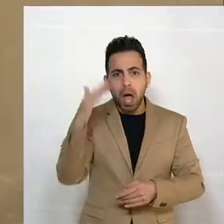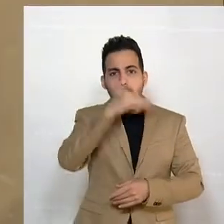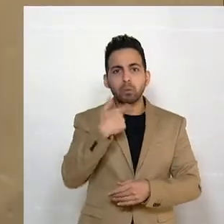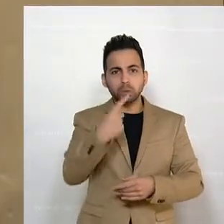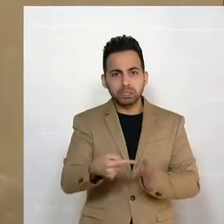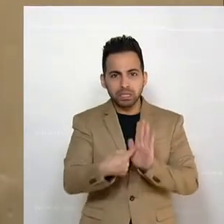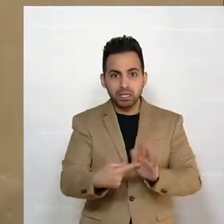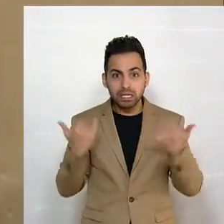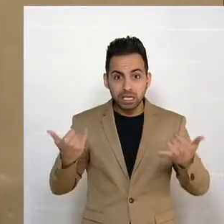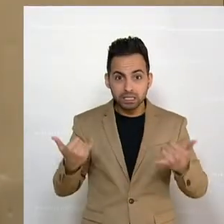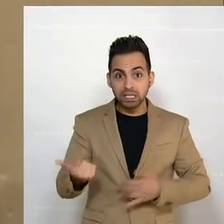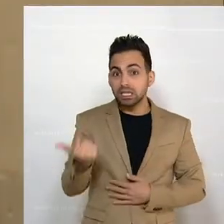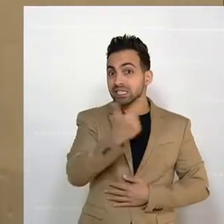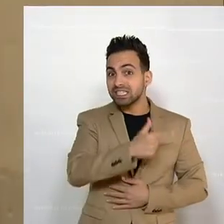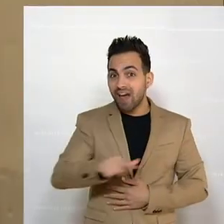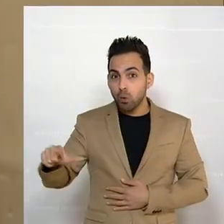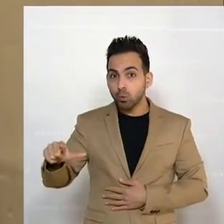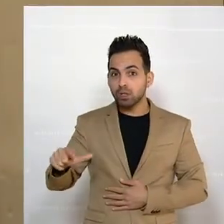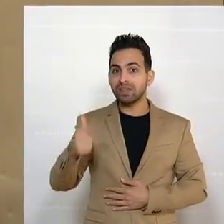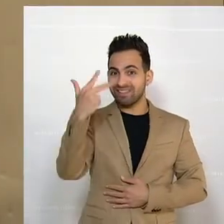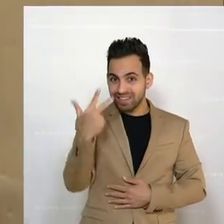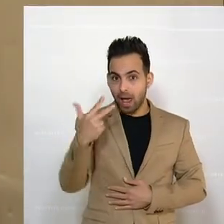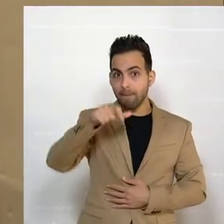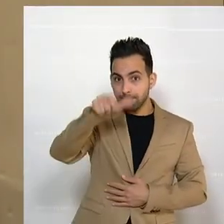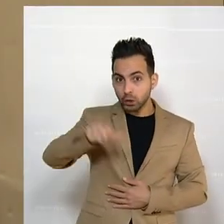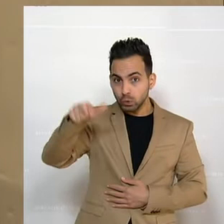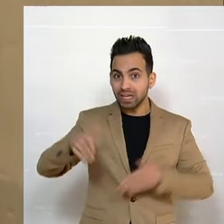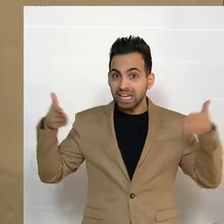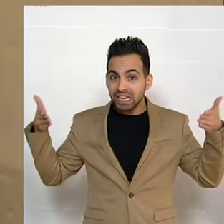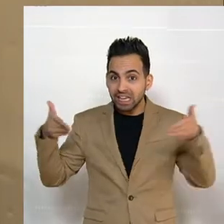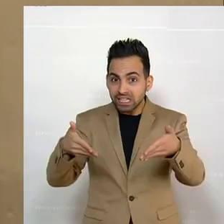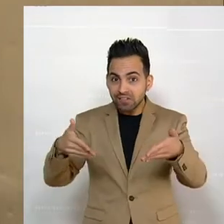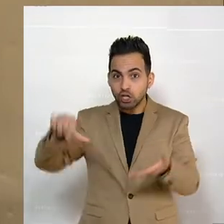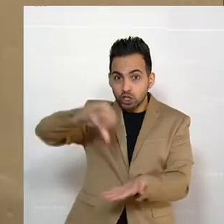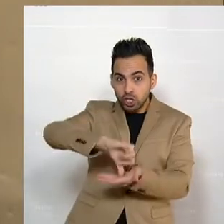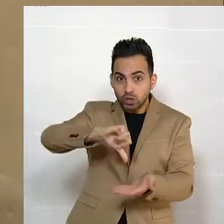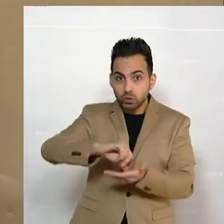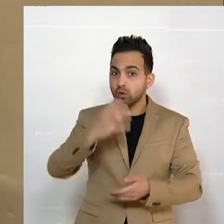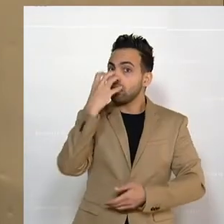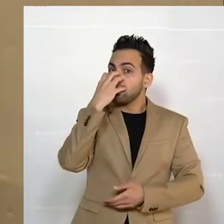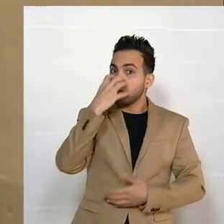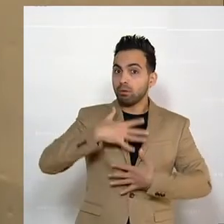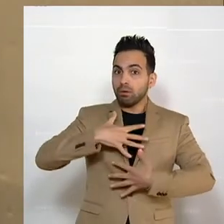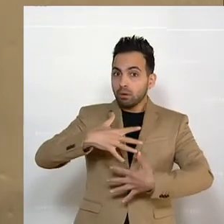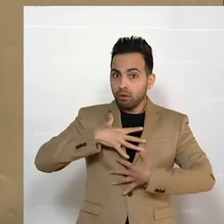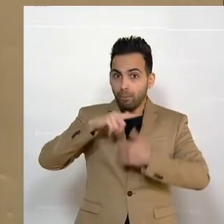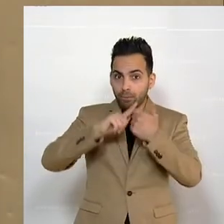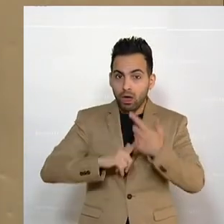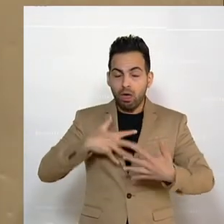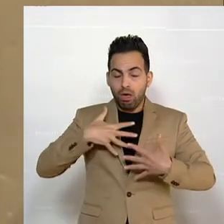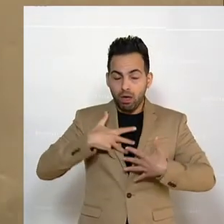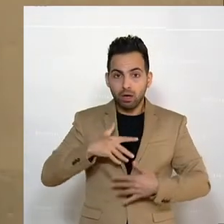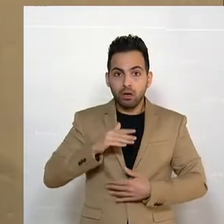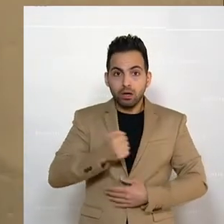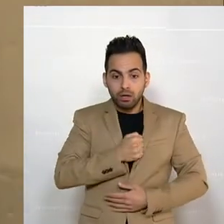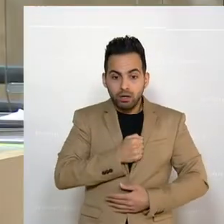kämpfen 203 Personen auf der Intensivstation, kämpfen 203 Personen auf der Intensivstation um ihr